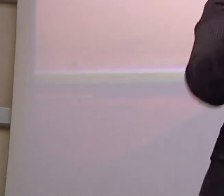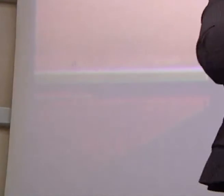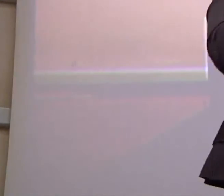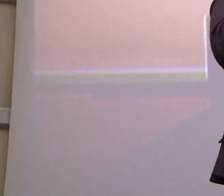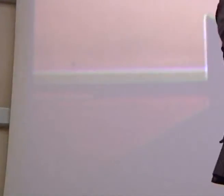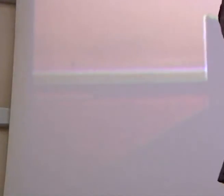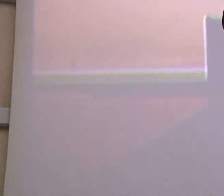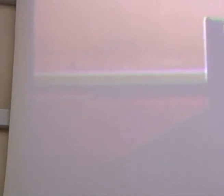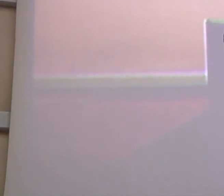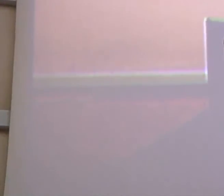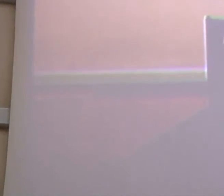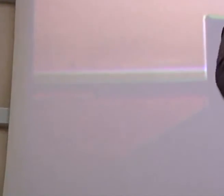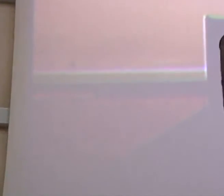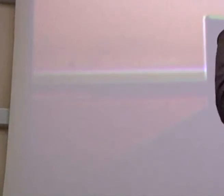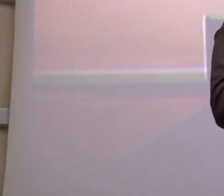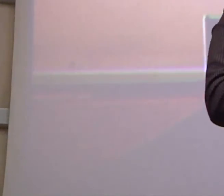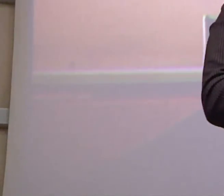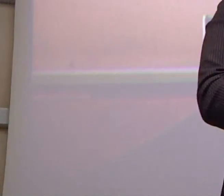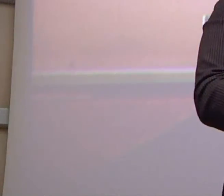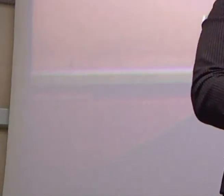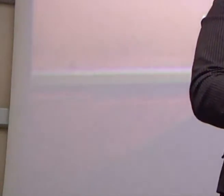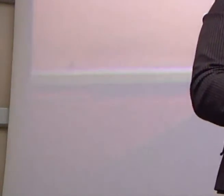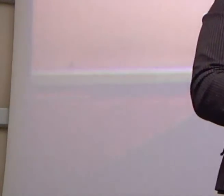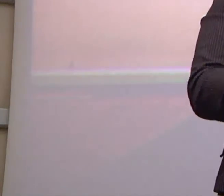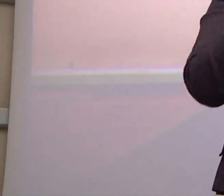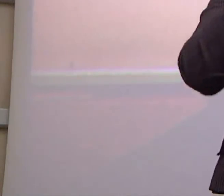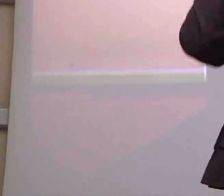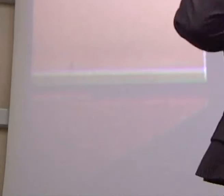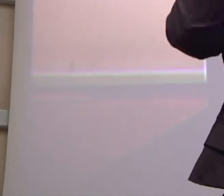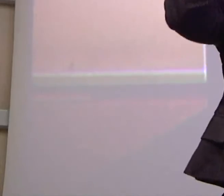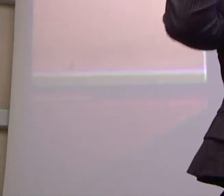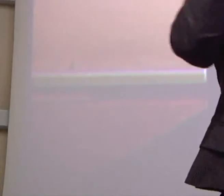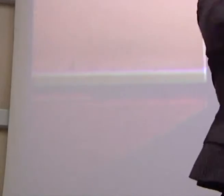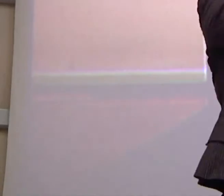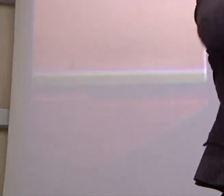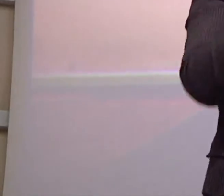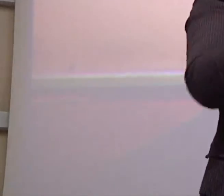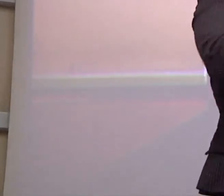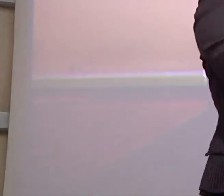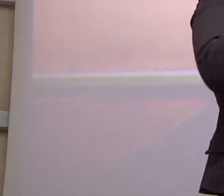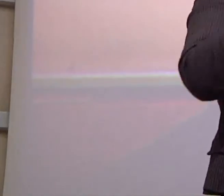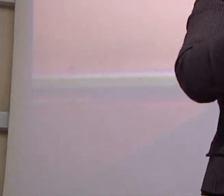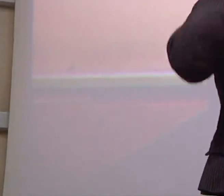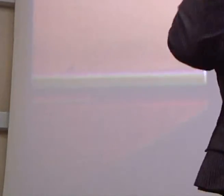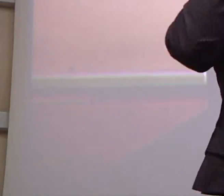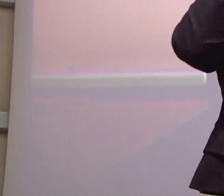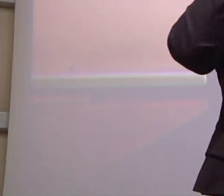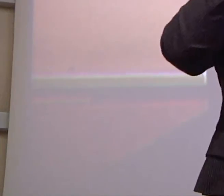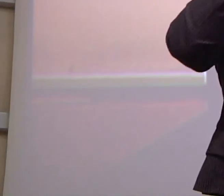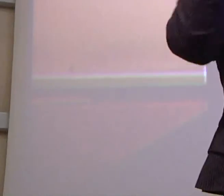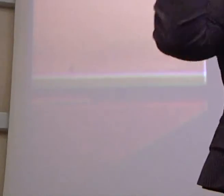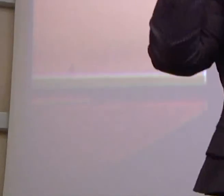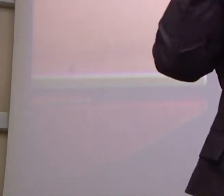ricordo quando concordammo in Senato con alcuni di voi con il senatore Learco saporito il principio